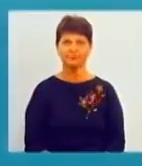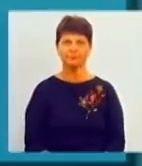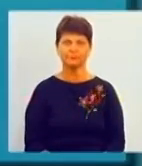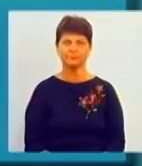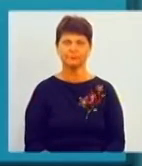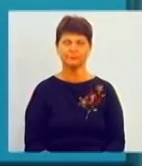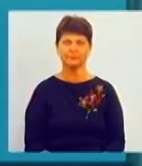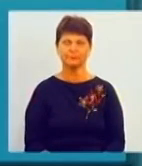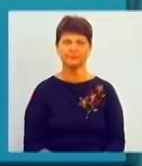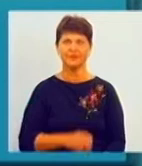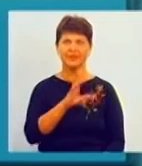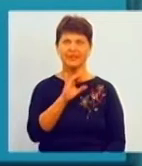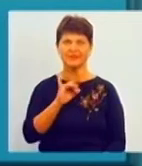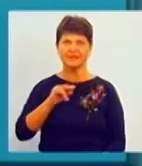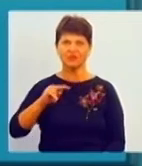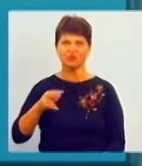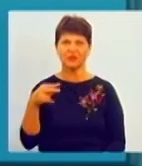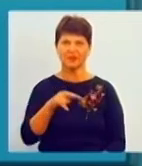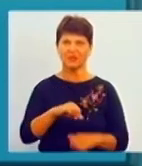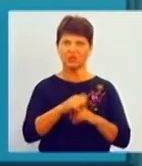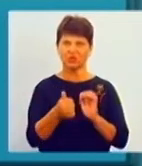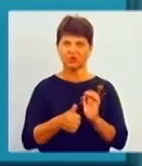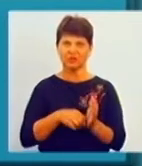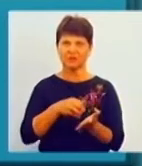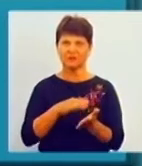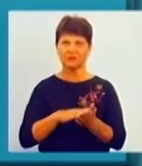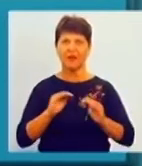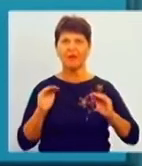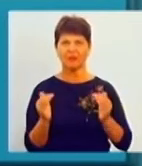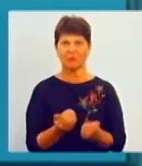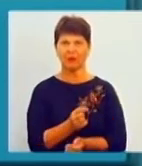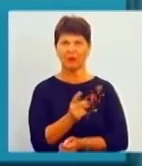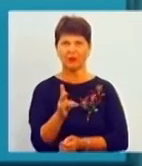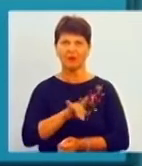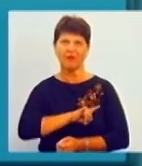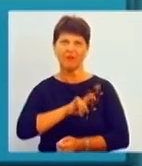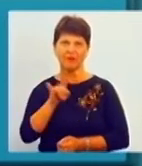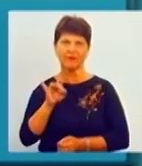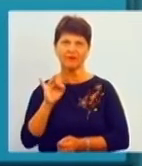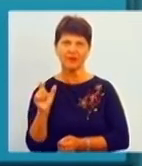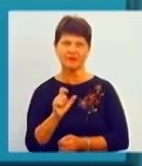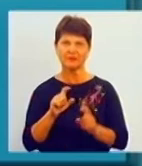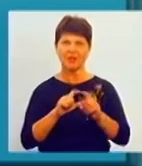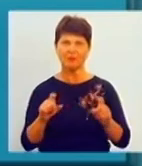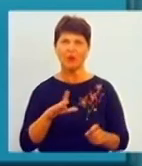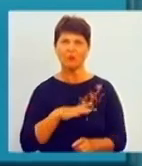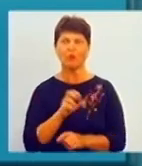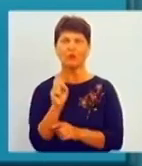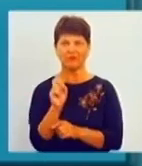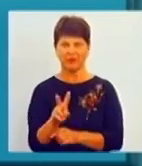Січень 2016 року відзначився найменшою кількостю вилітів з аеропорту. Їх було лише 12.